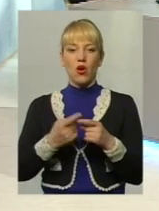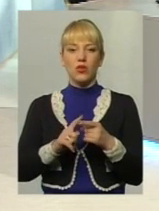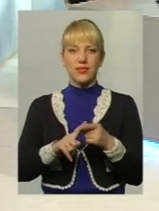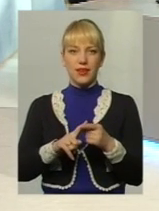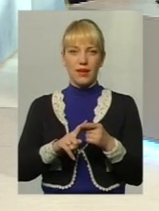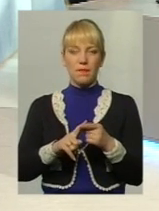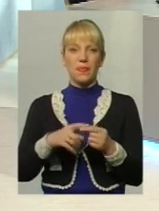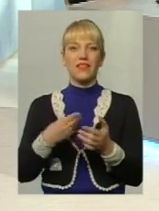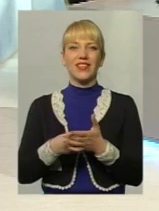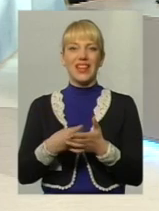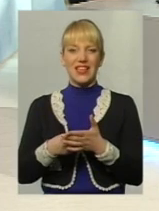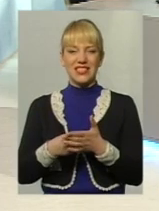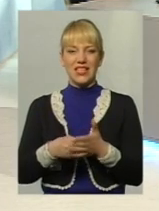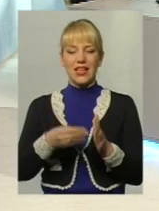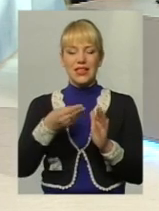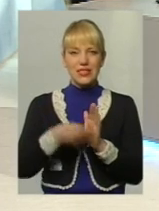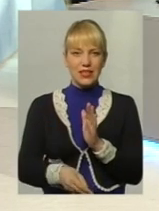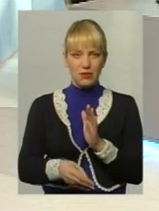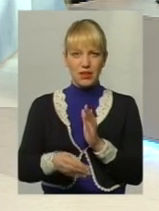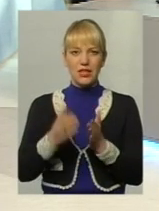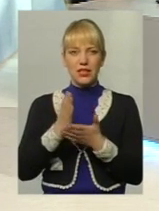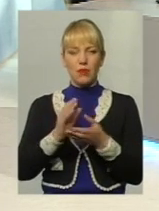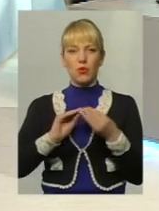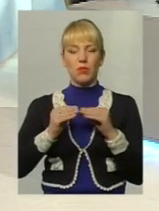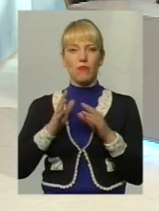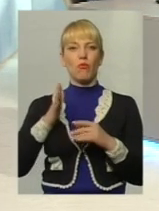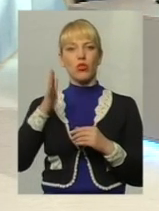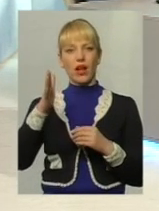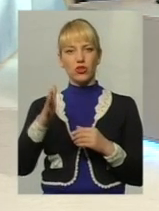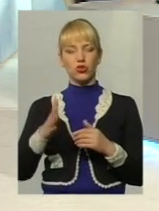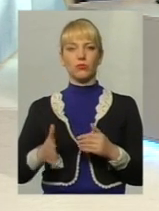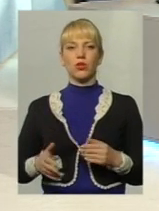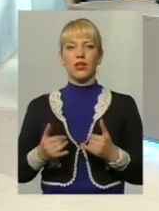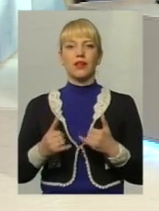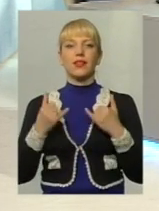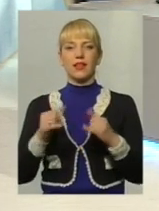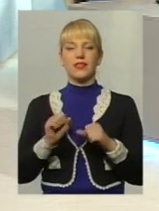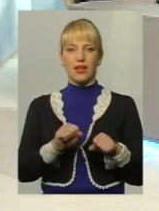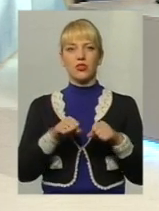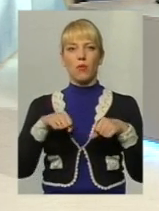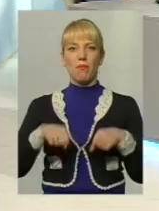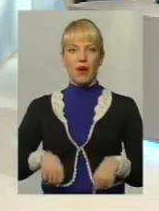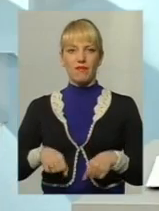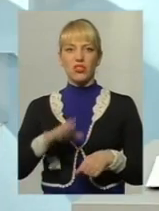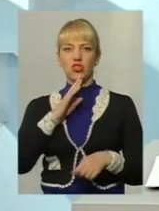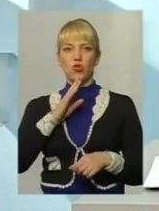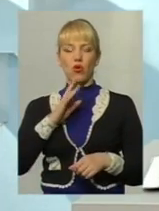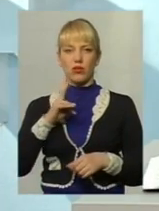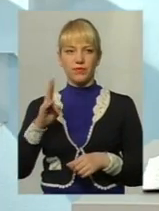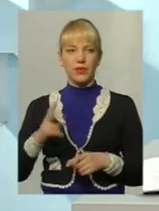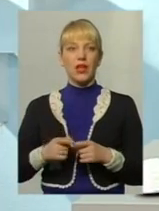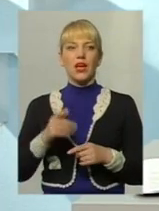фінансова дискримінація стає проблемою в подальшому для захисту прав жінок? Так, дійсно,